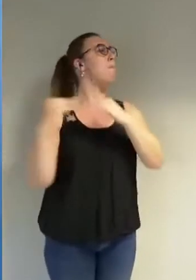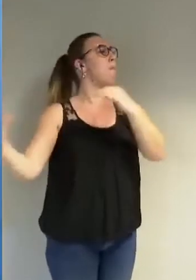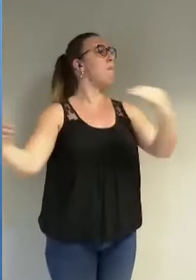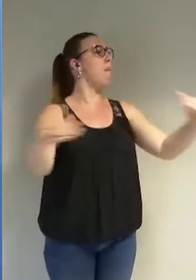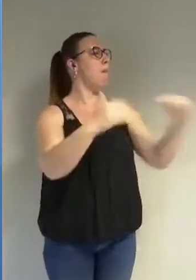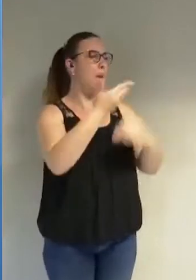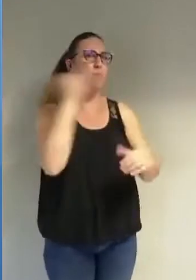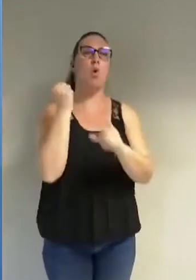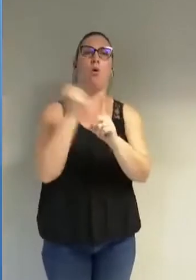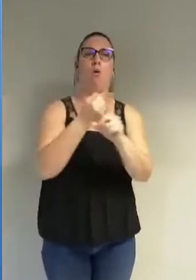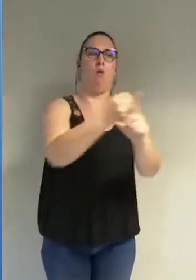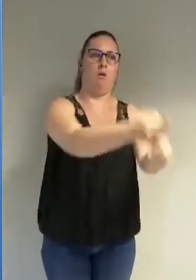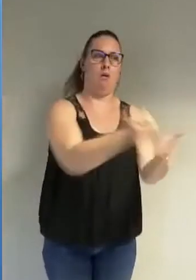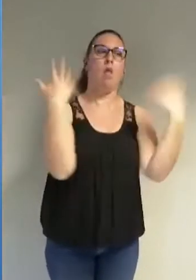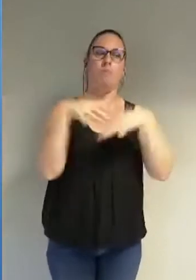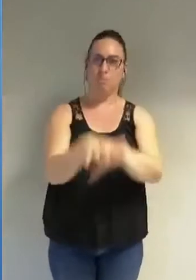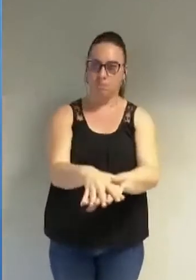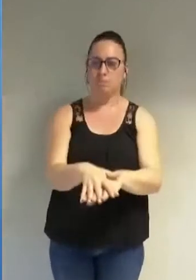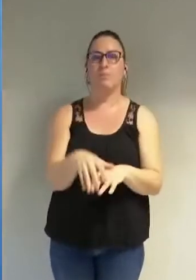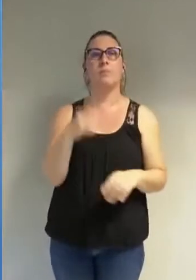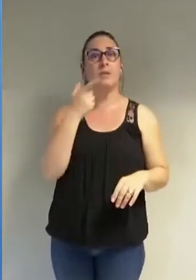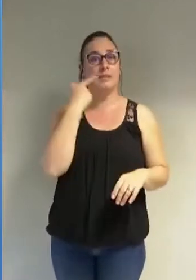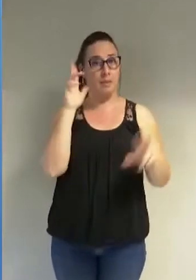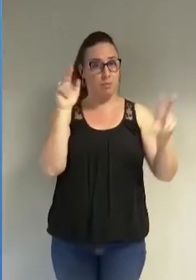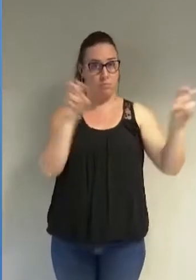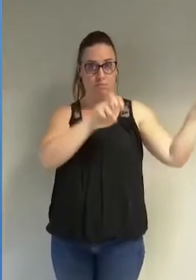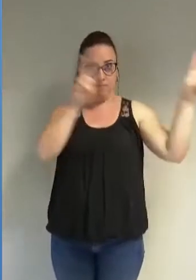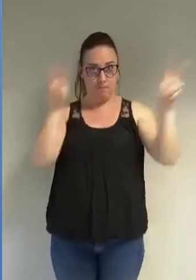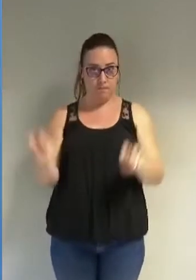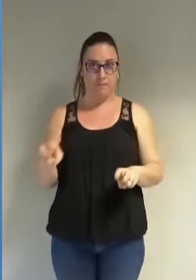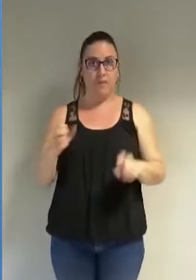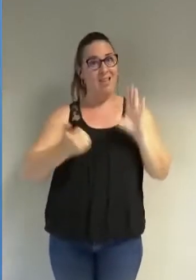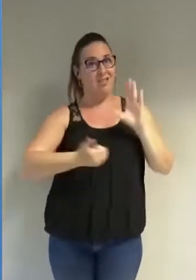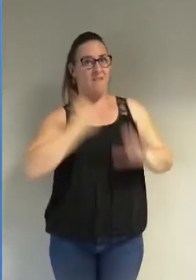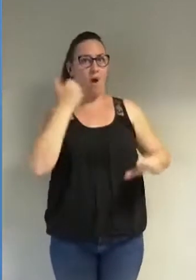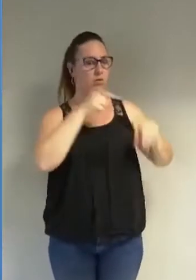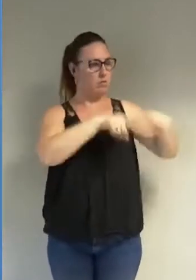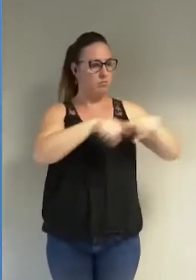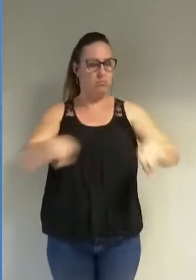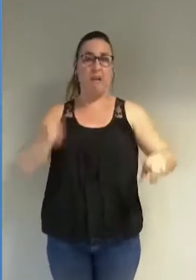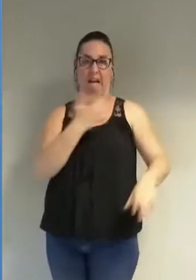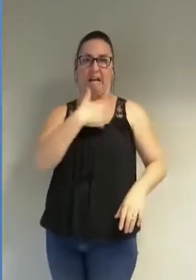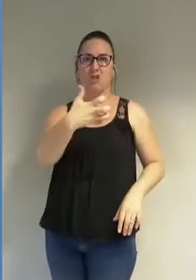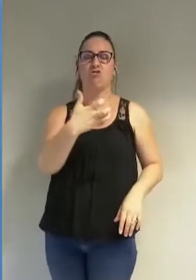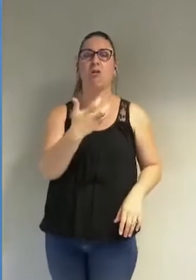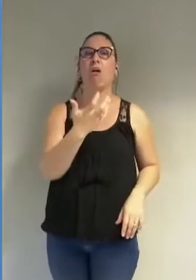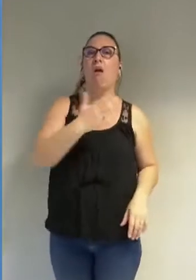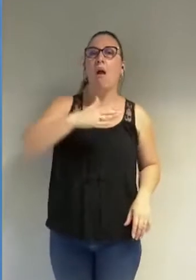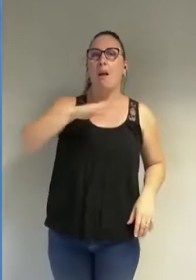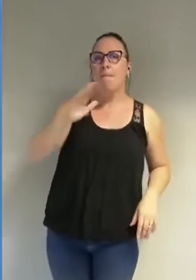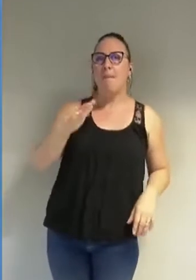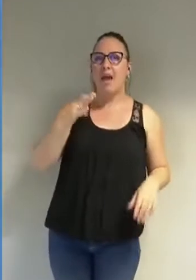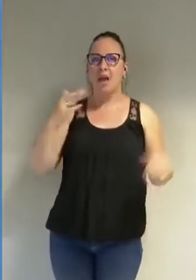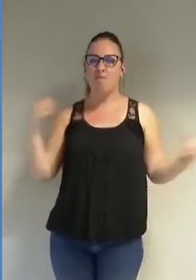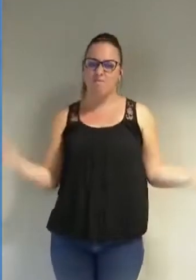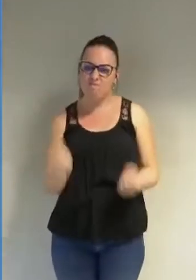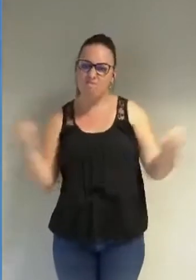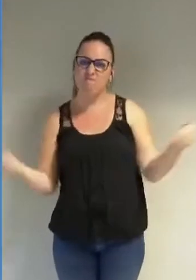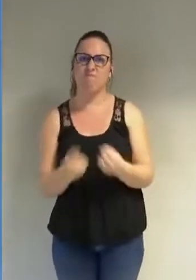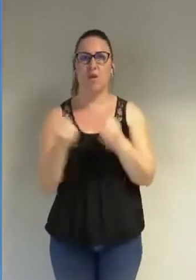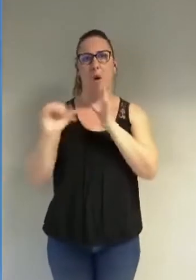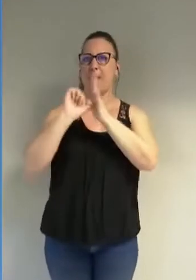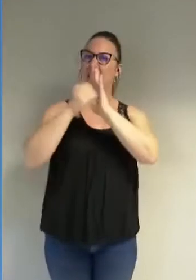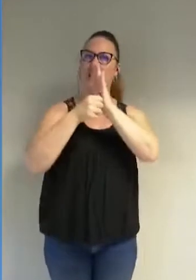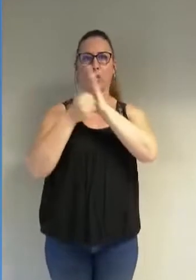cite cet angle aurait affirmé que nos différences étaient une richesse mais qu'elles ne devaient pas être cultivées comme identité